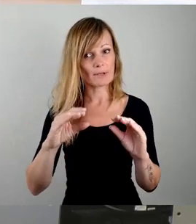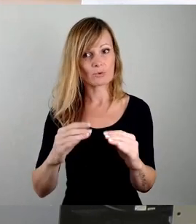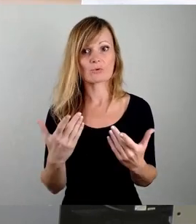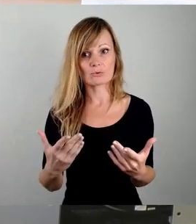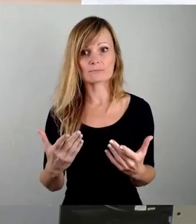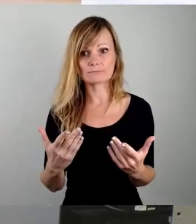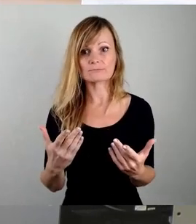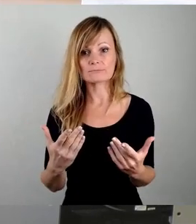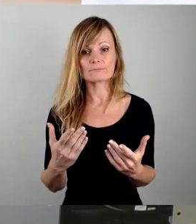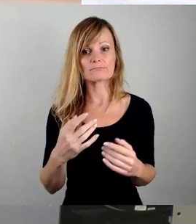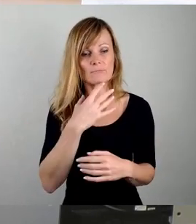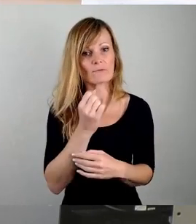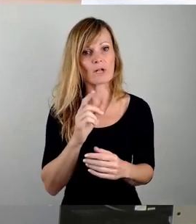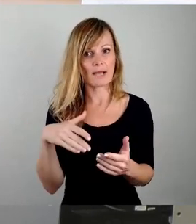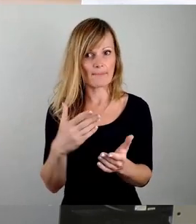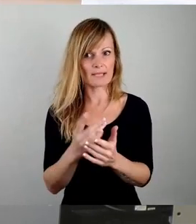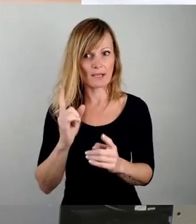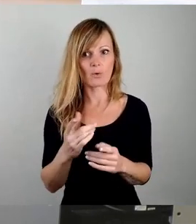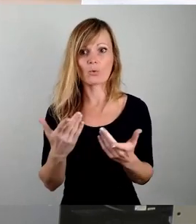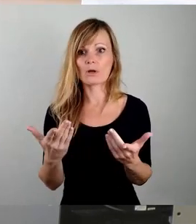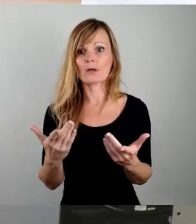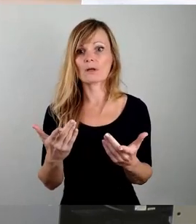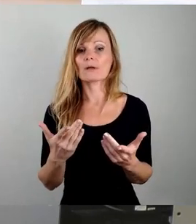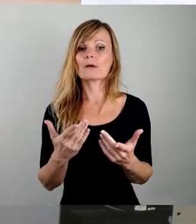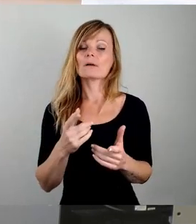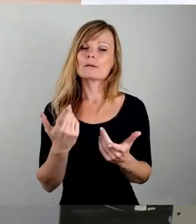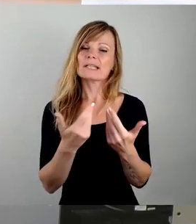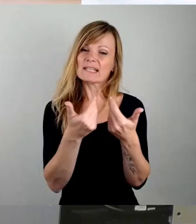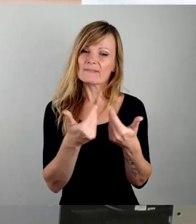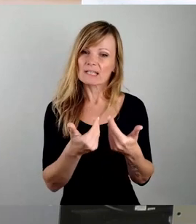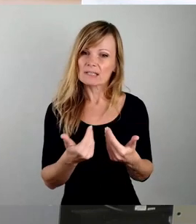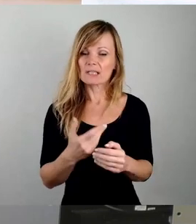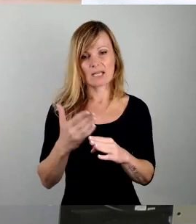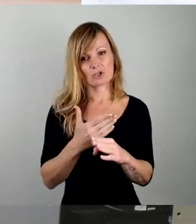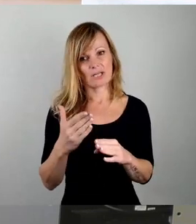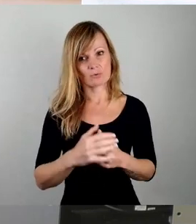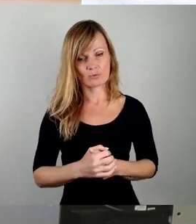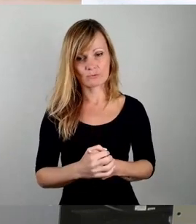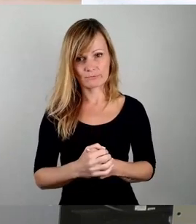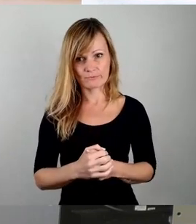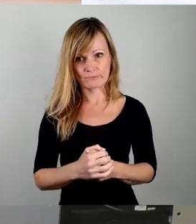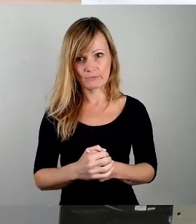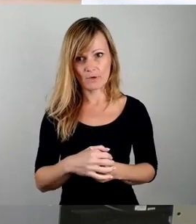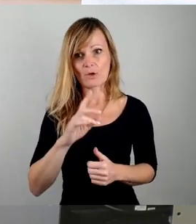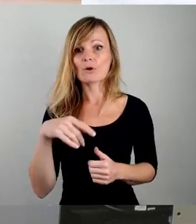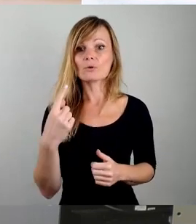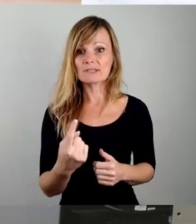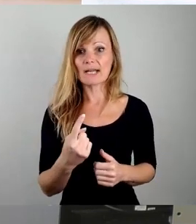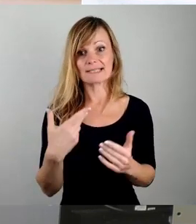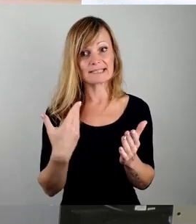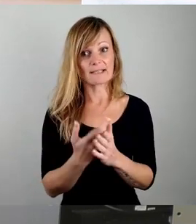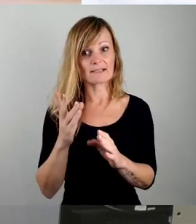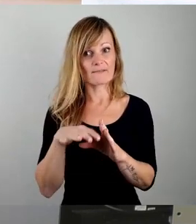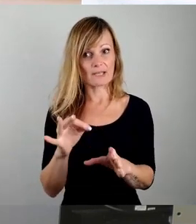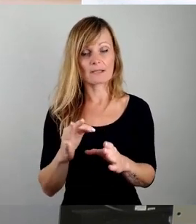dann am Ende auch ganz differenziert entschieden haben. Und dann werden wir das finden, was der